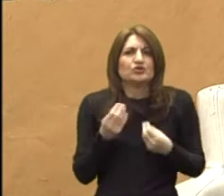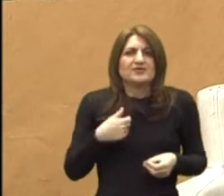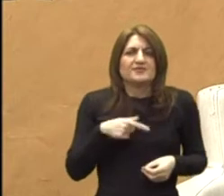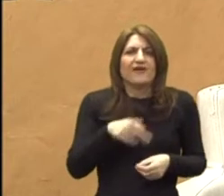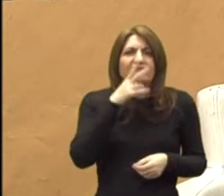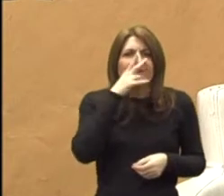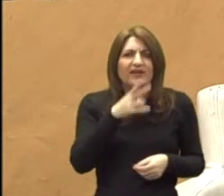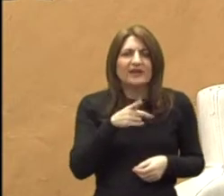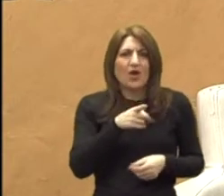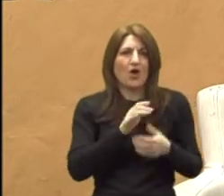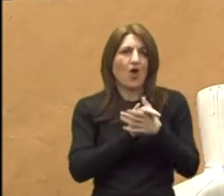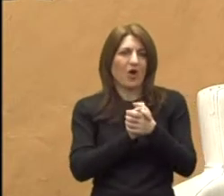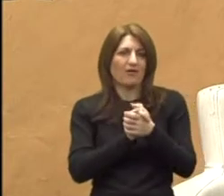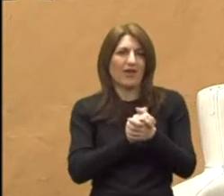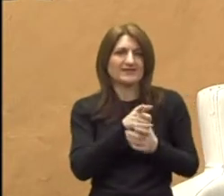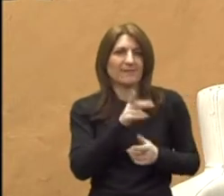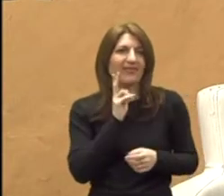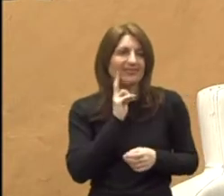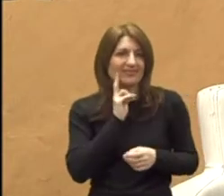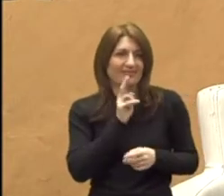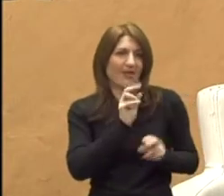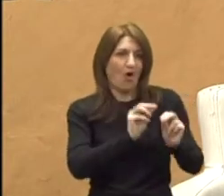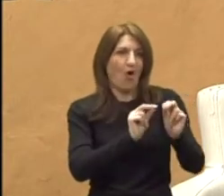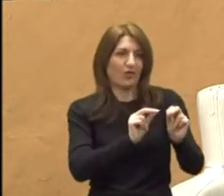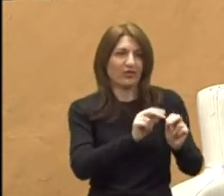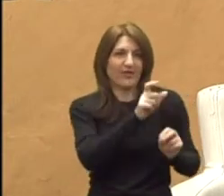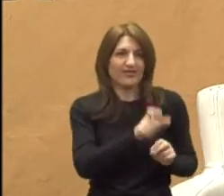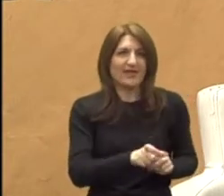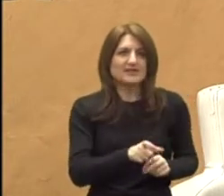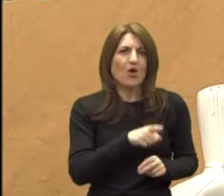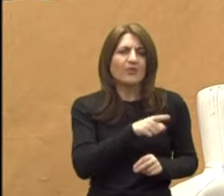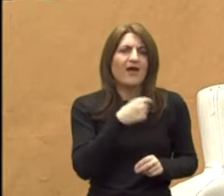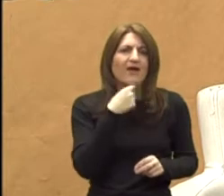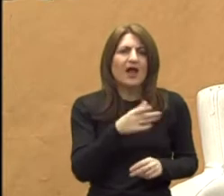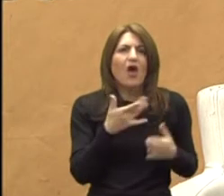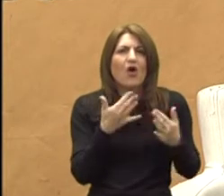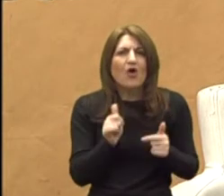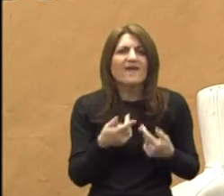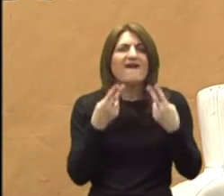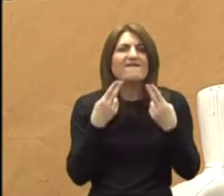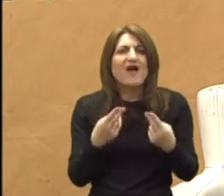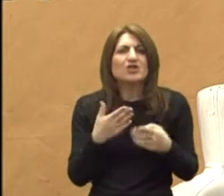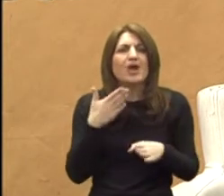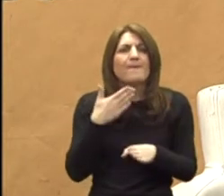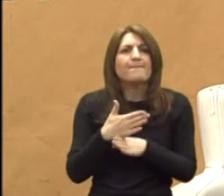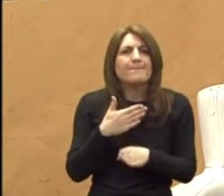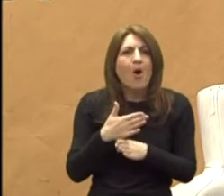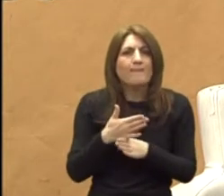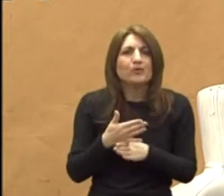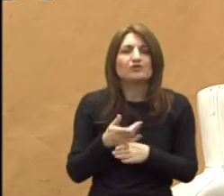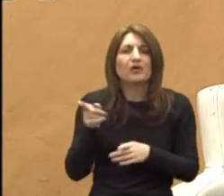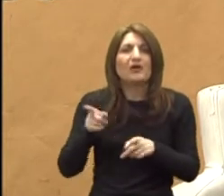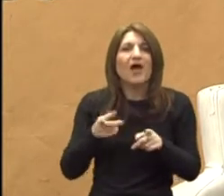kolegice odgojiteljice koja nam je lijepo naglasila koliko je bitna ta pomoć da su i oni iz